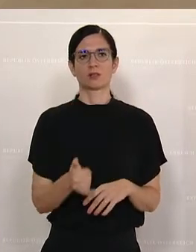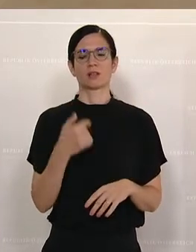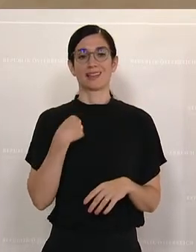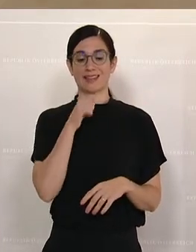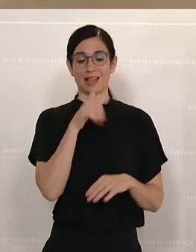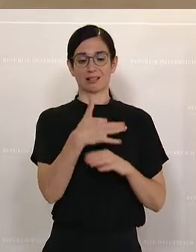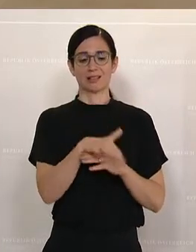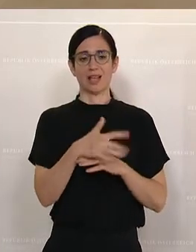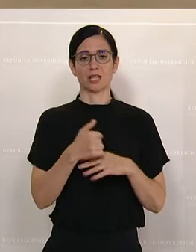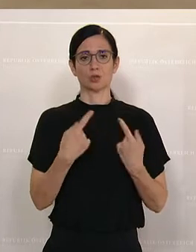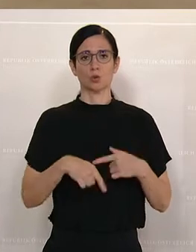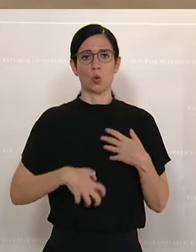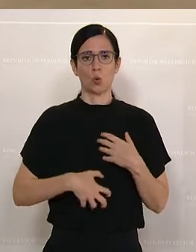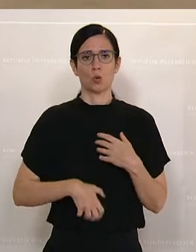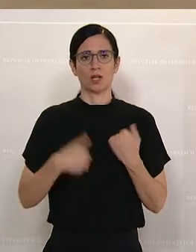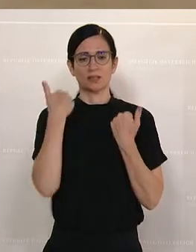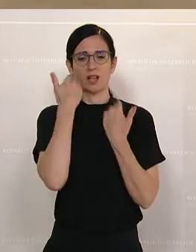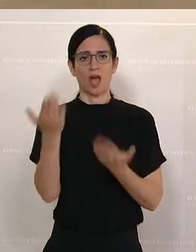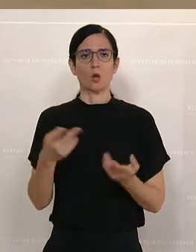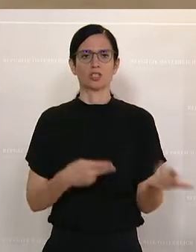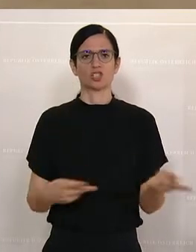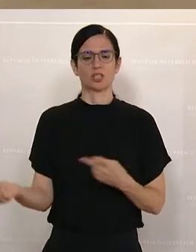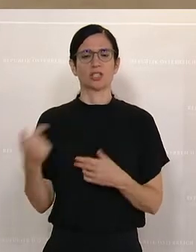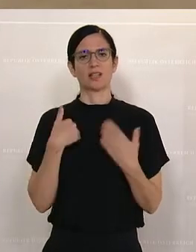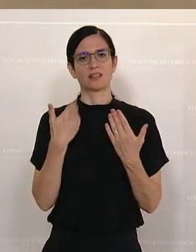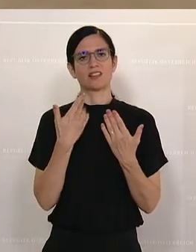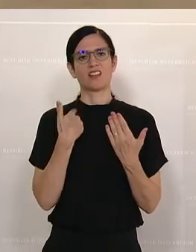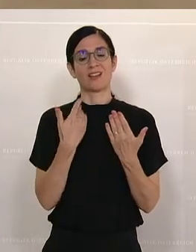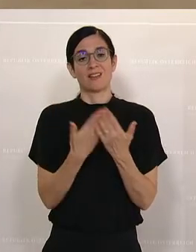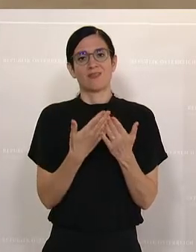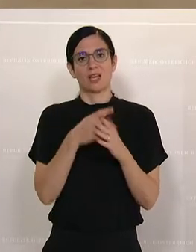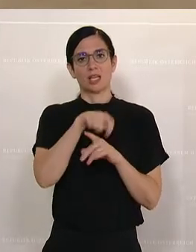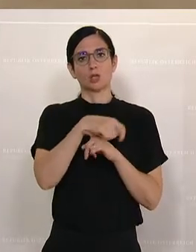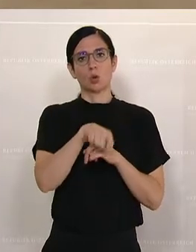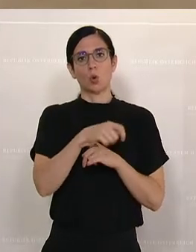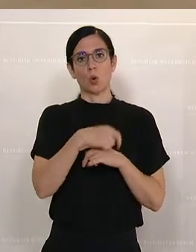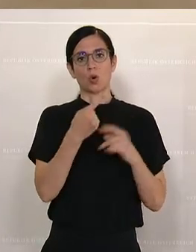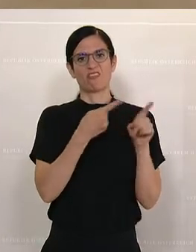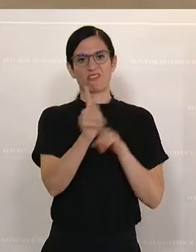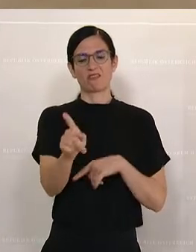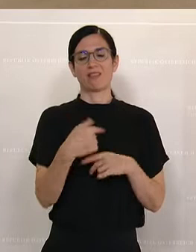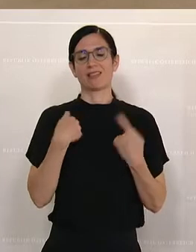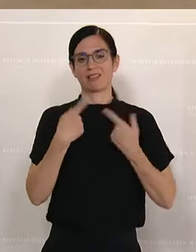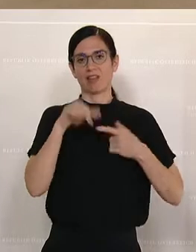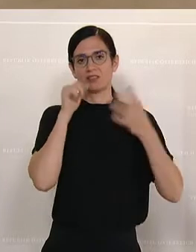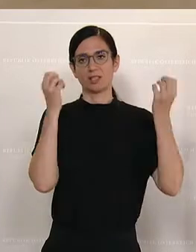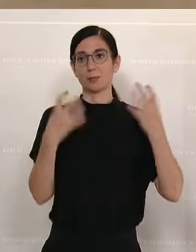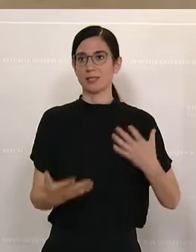Gast hungrig nach Hause schicken sollen, weil uns der Koch in der Küche fehlt. Das darf uns nicht passieren.